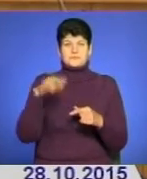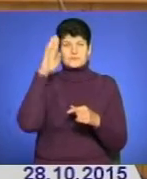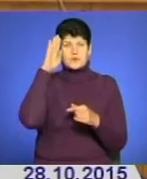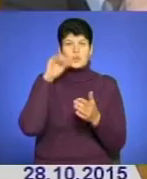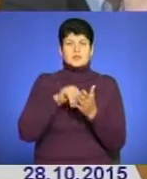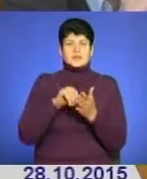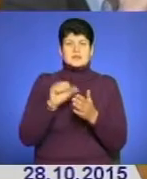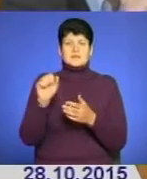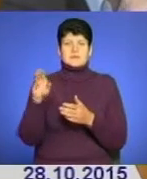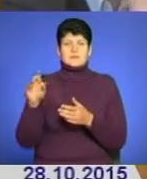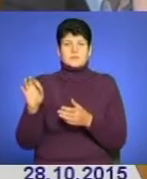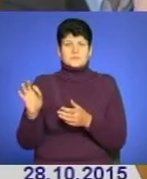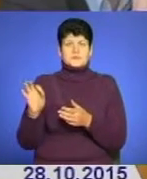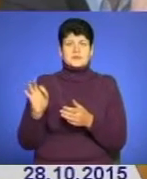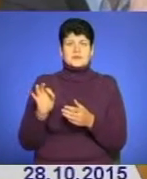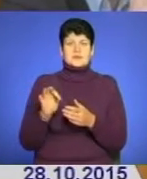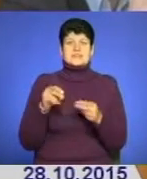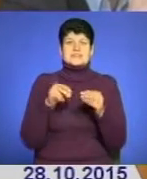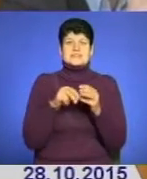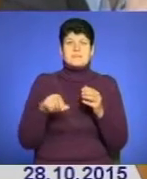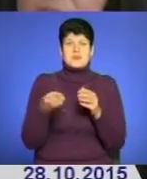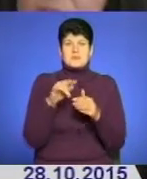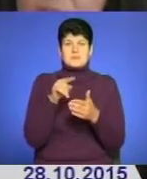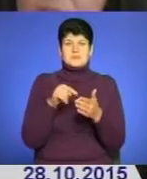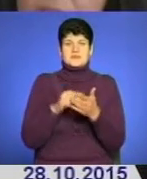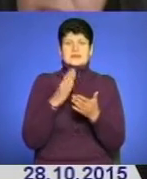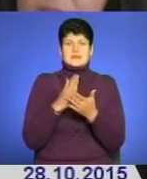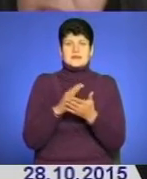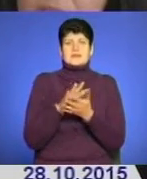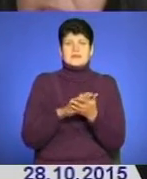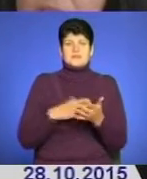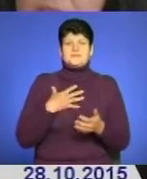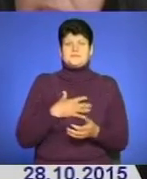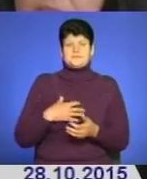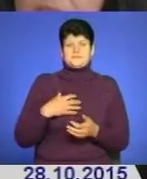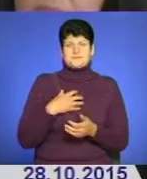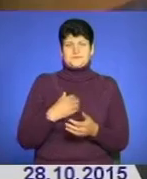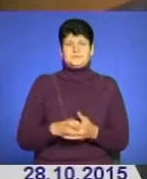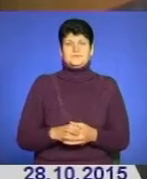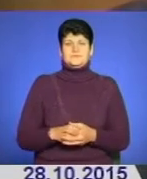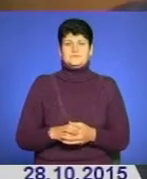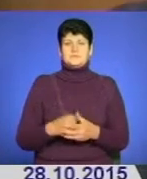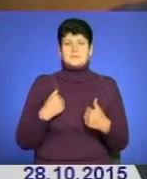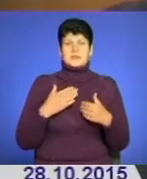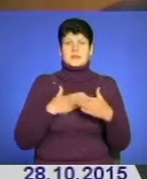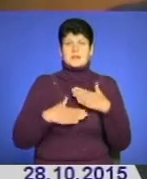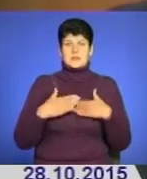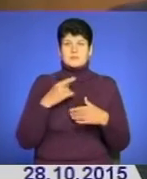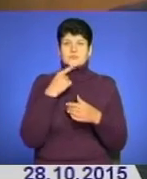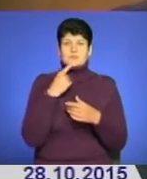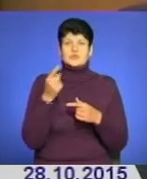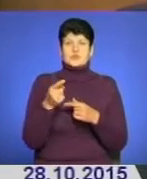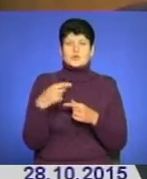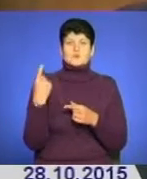учасників антитерористичної операції земельними ділянками є надалі актуальним. Мені приємно констатувати, що